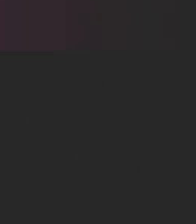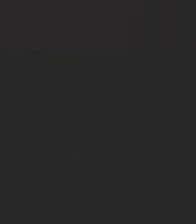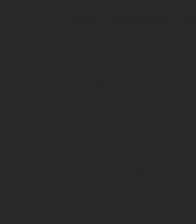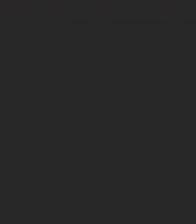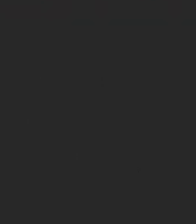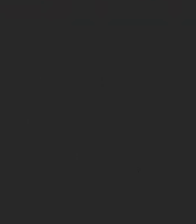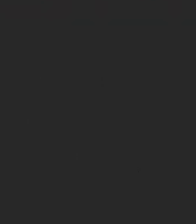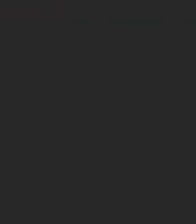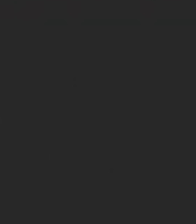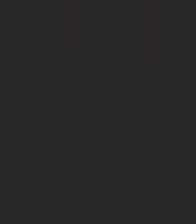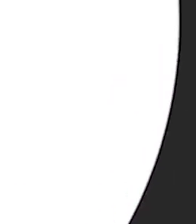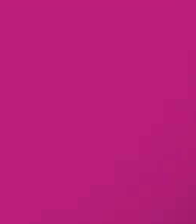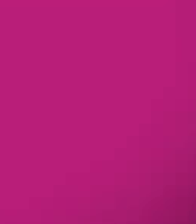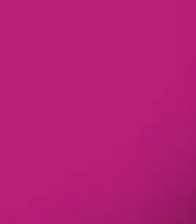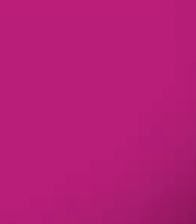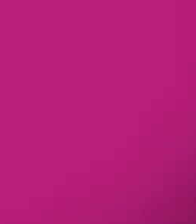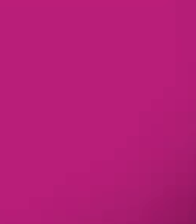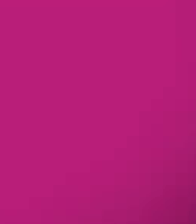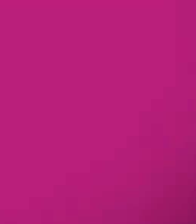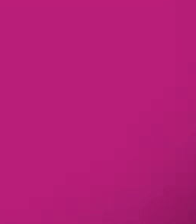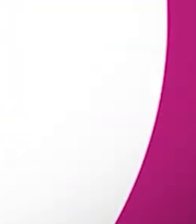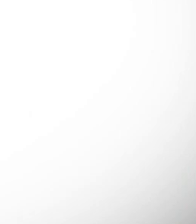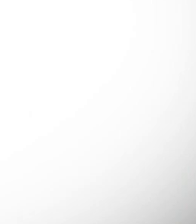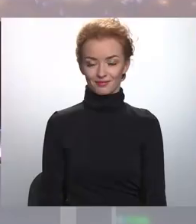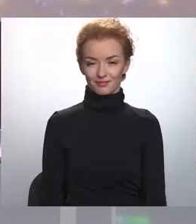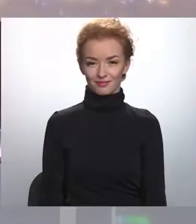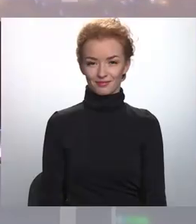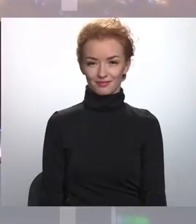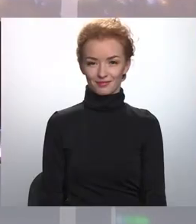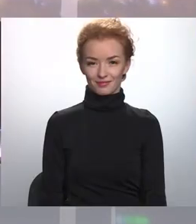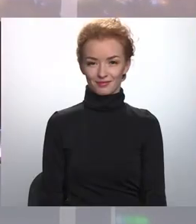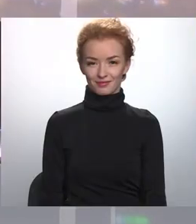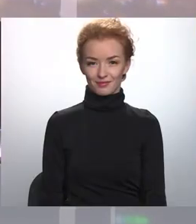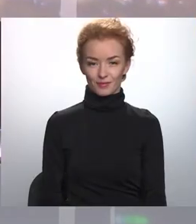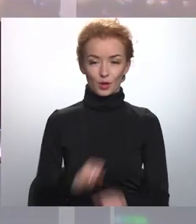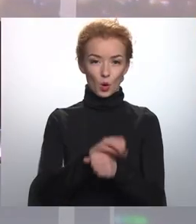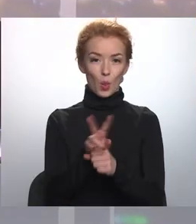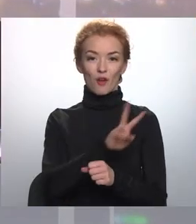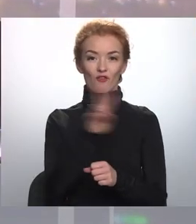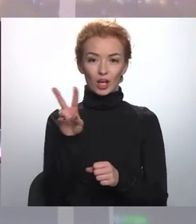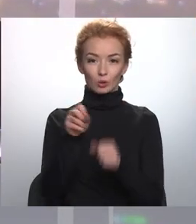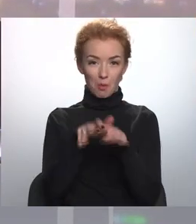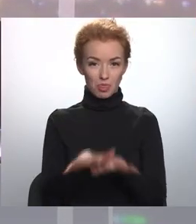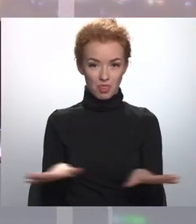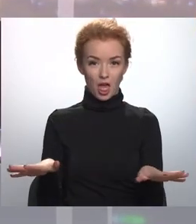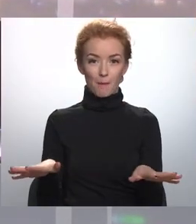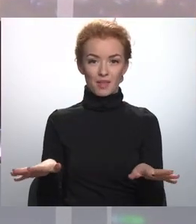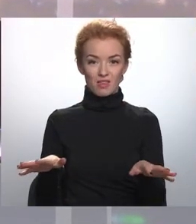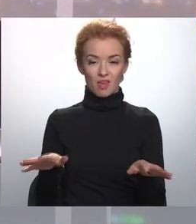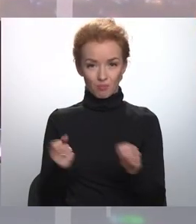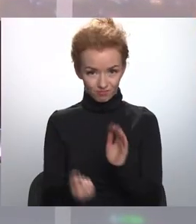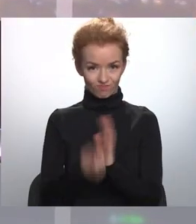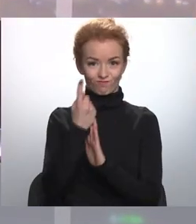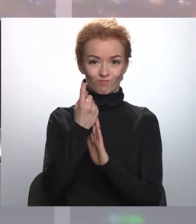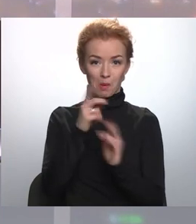Re, visi ēters ir te! Covid-19 pandēmija ir veicinājusi